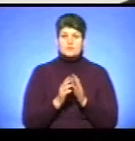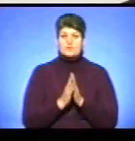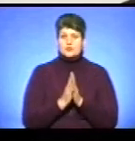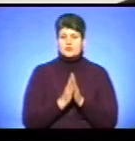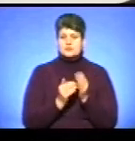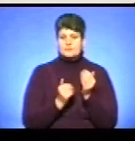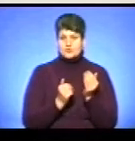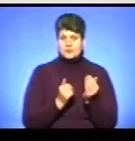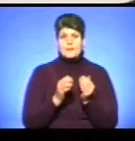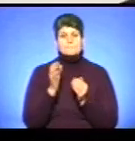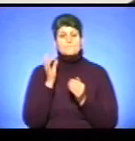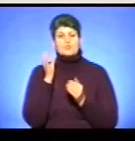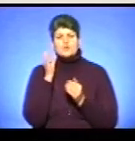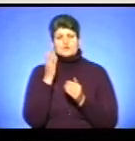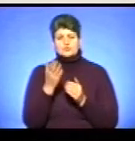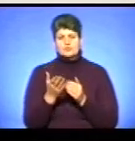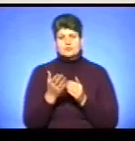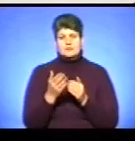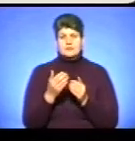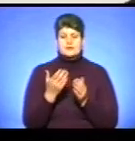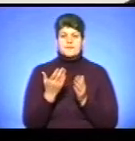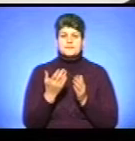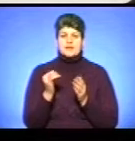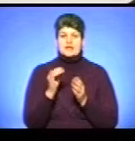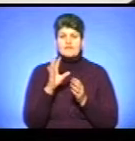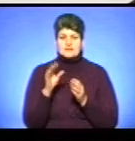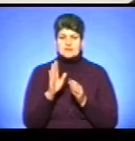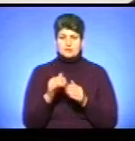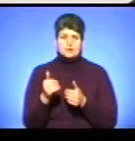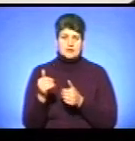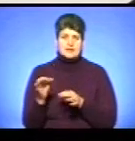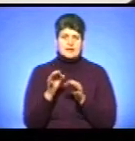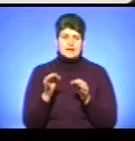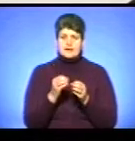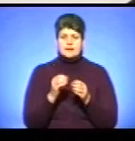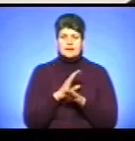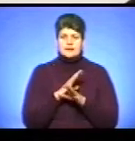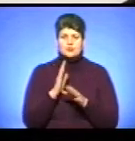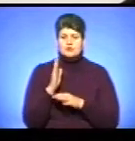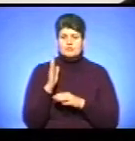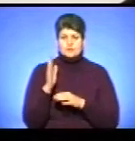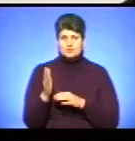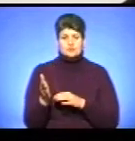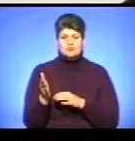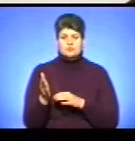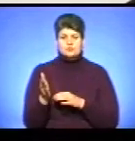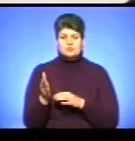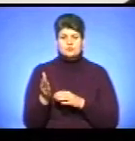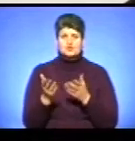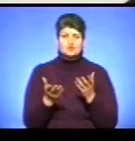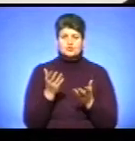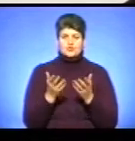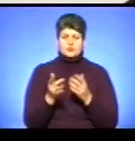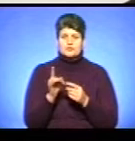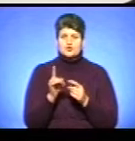їх послухати, прислухатися до нас. І все буде гаразд, ніяких не буде в майбутньому сумнівів